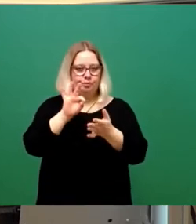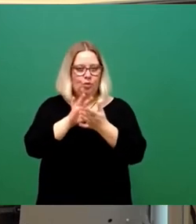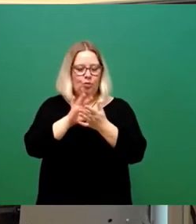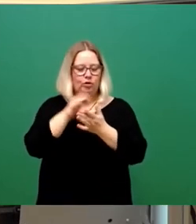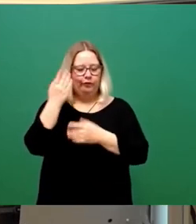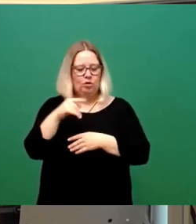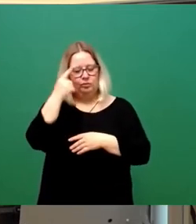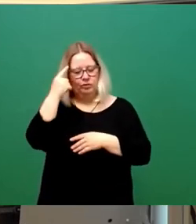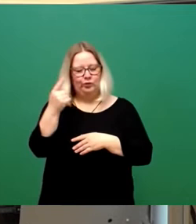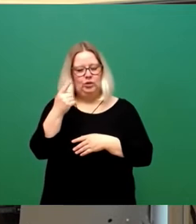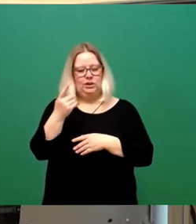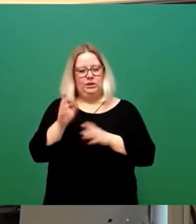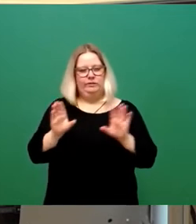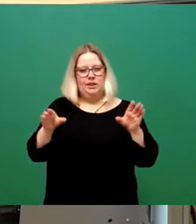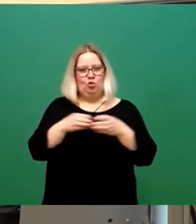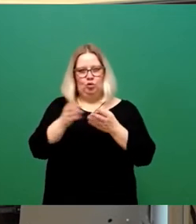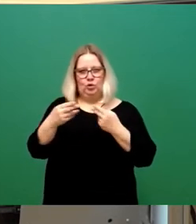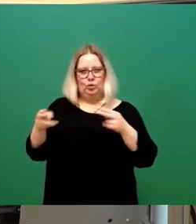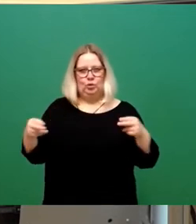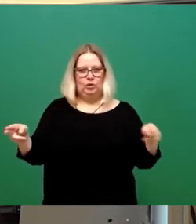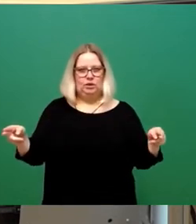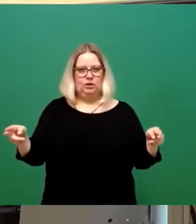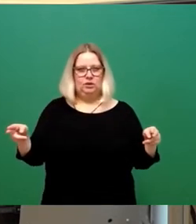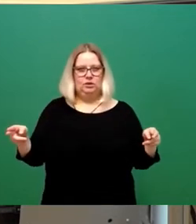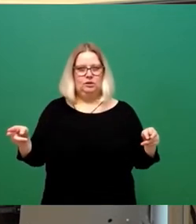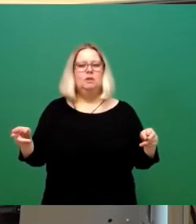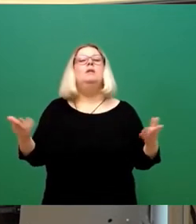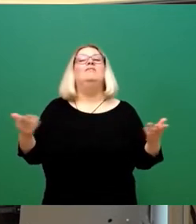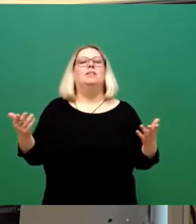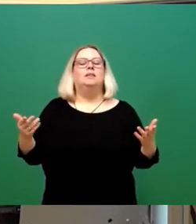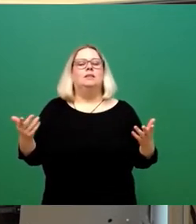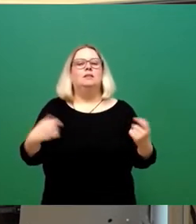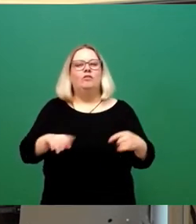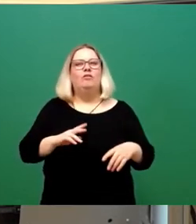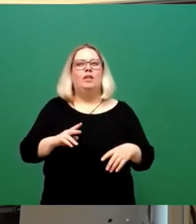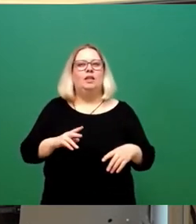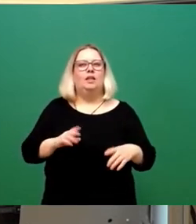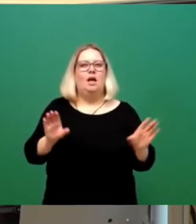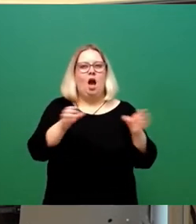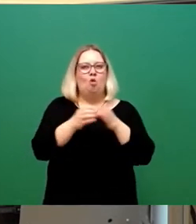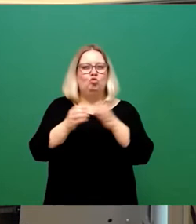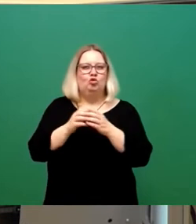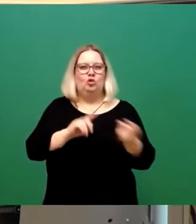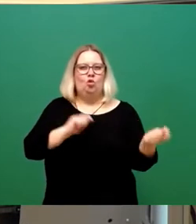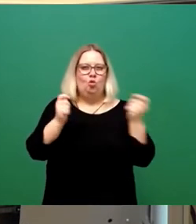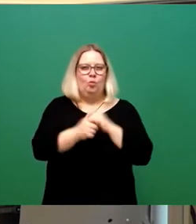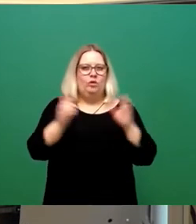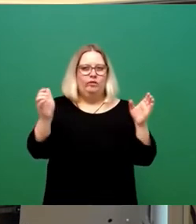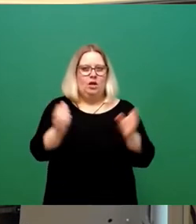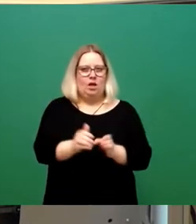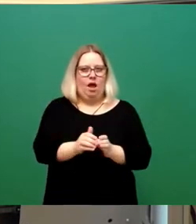nochmal in die Ausschüsse zurücküberwiesen haben, nämlich die Umgestaltung und Verkleinerung der Ausschüsse. Es läuft gerade eine große